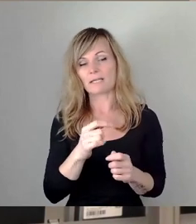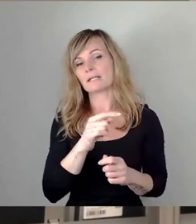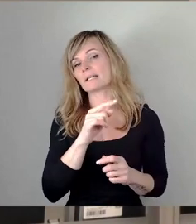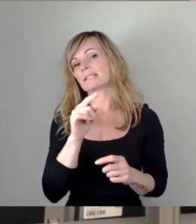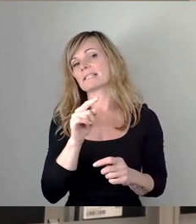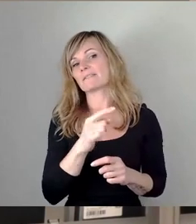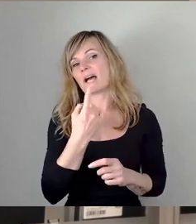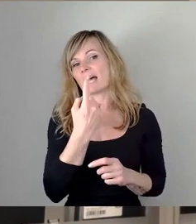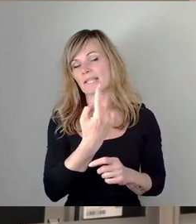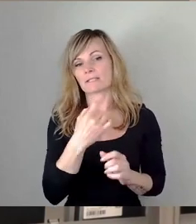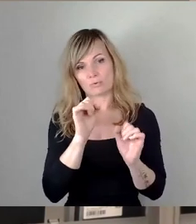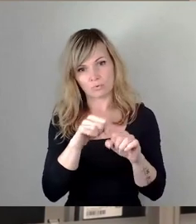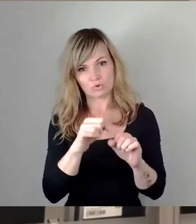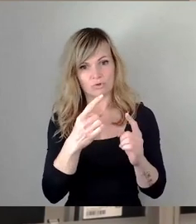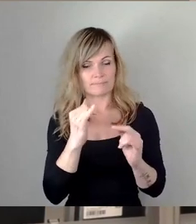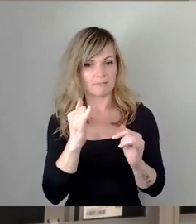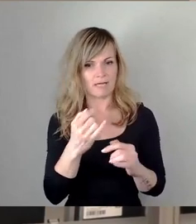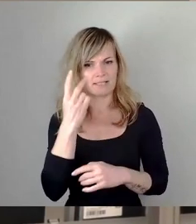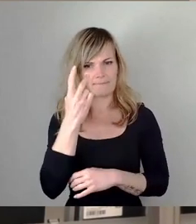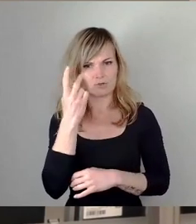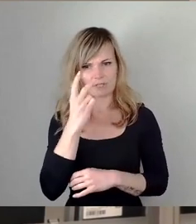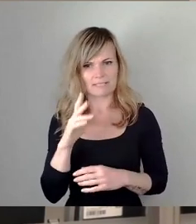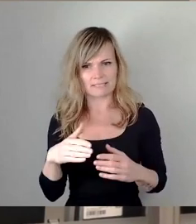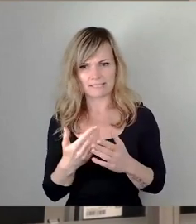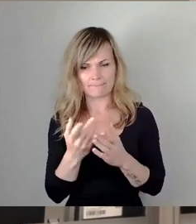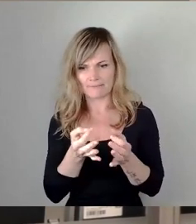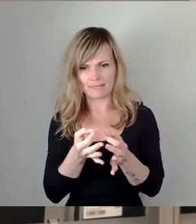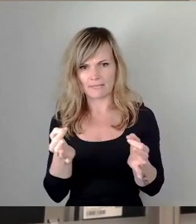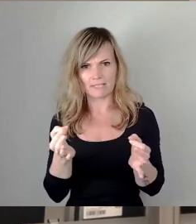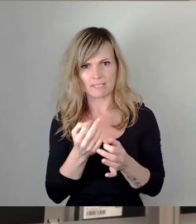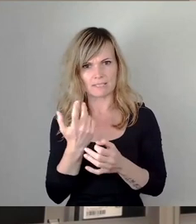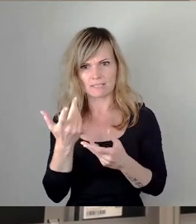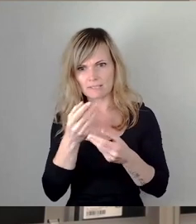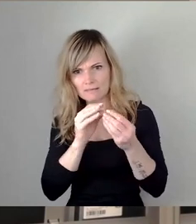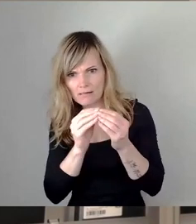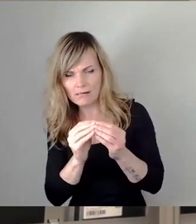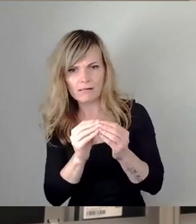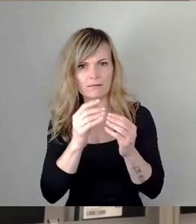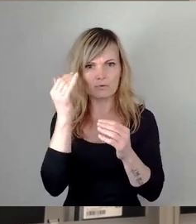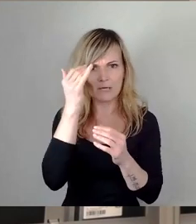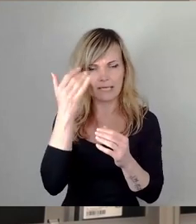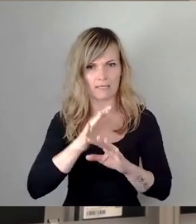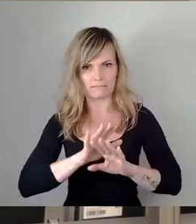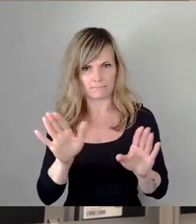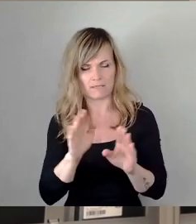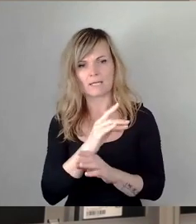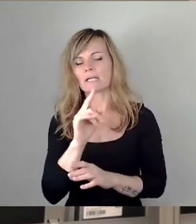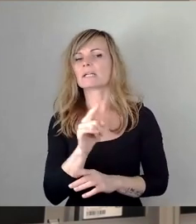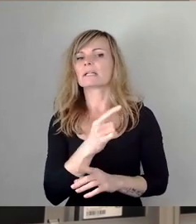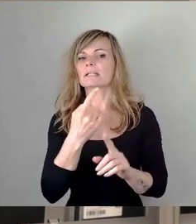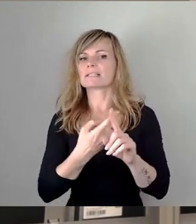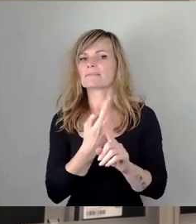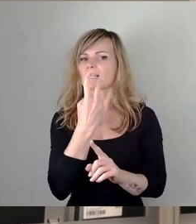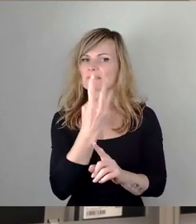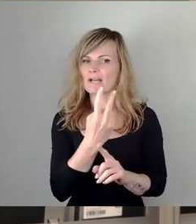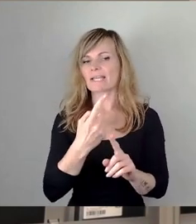Selbstverständlich gibt es überhaupt nichts daran zu deuteln. Den Ziffer 2 und 3 sehen wir